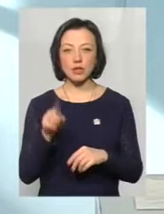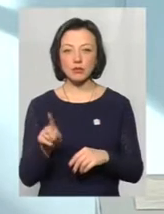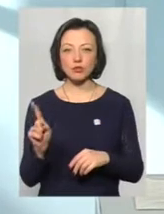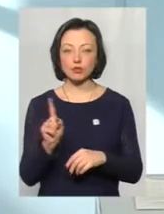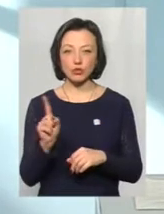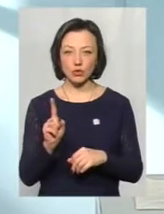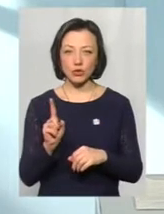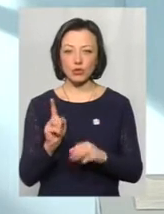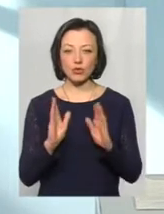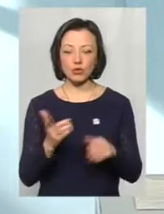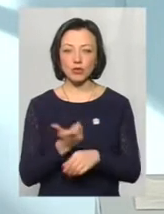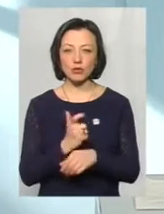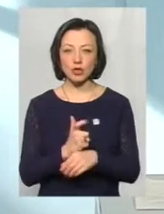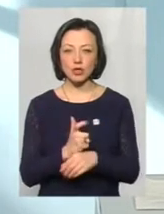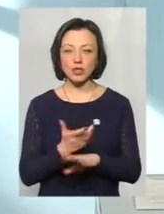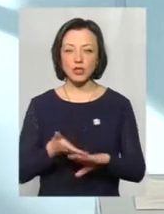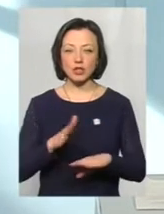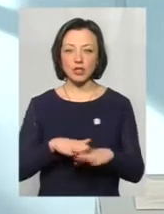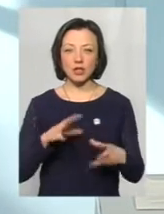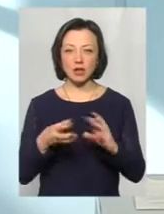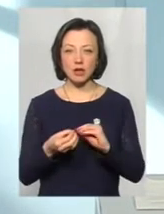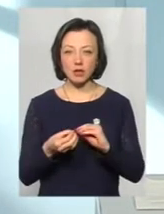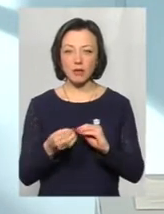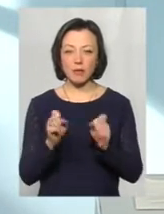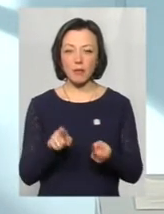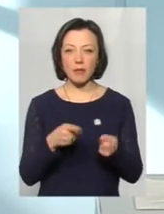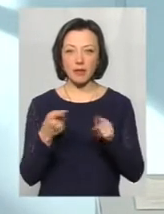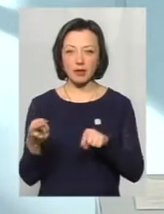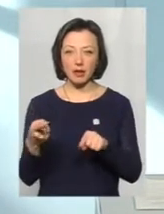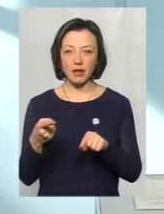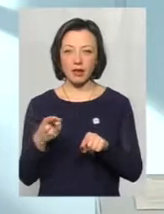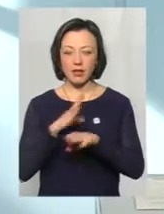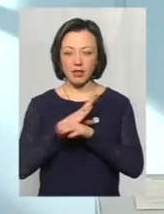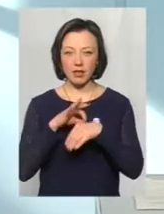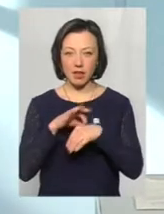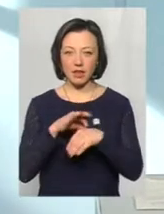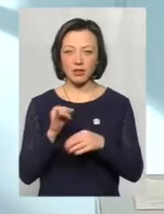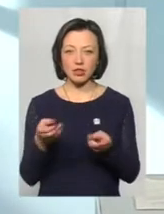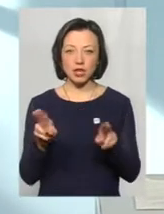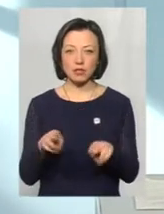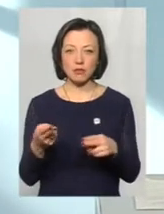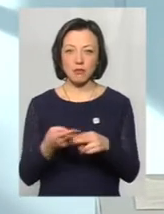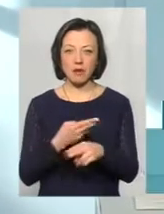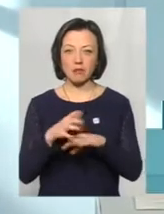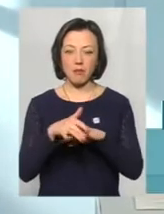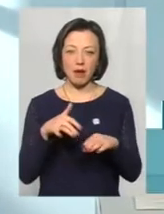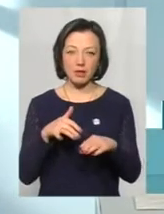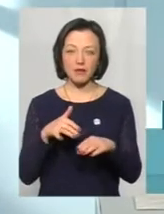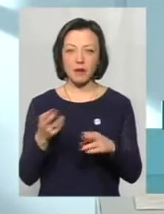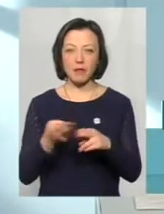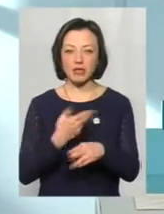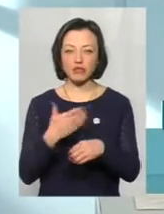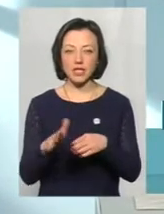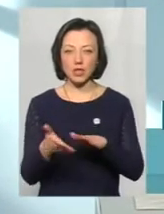будуть більш тяжкі наслідки від мороження, яке може перейти в некроз, і людина може залишитися без пальців, без